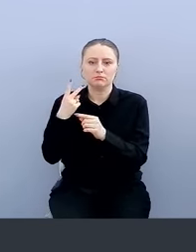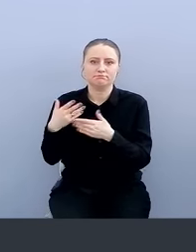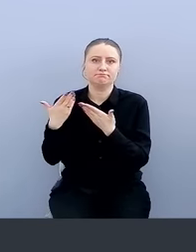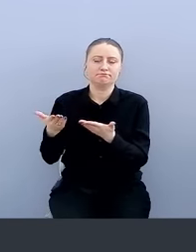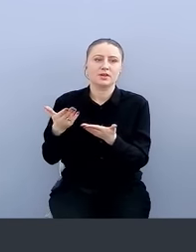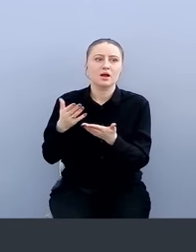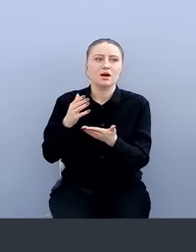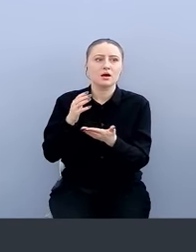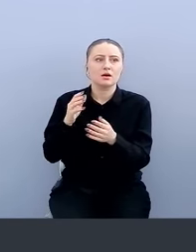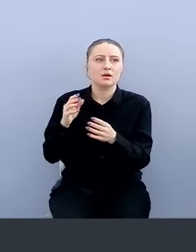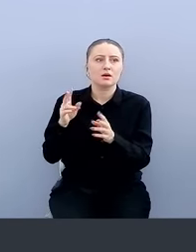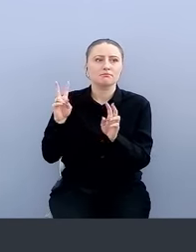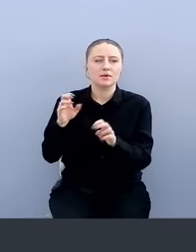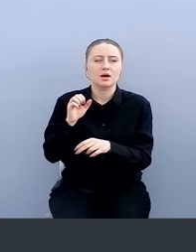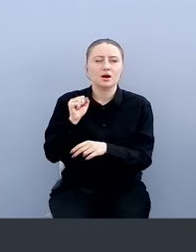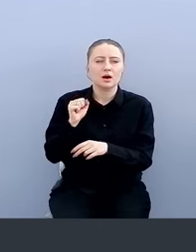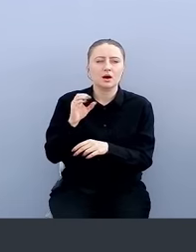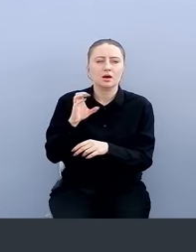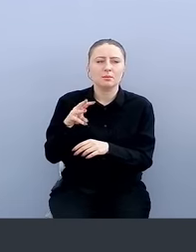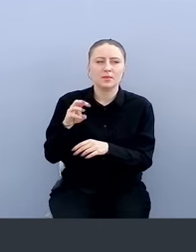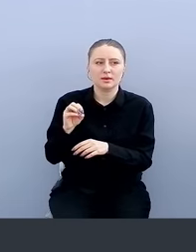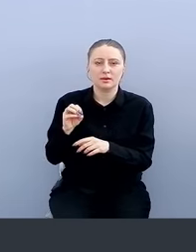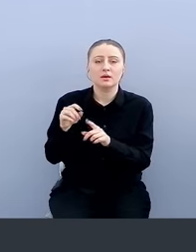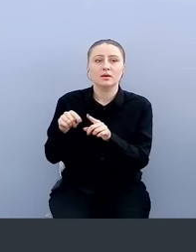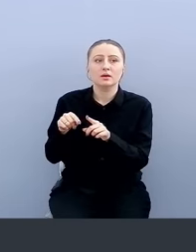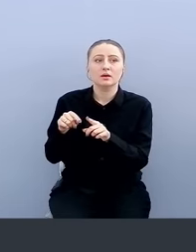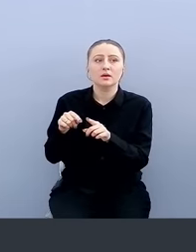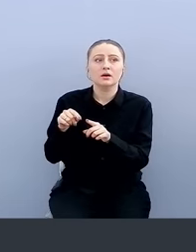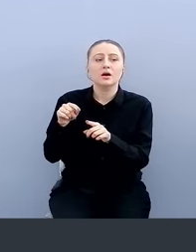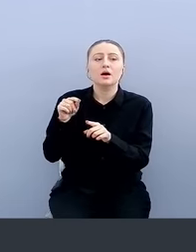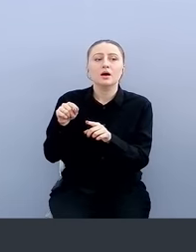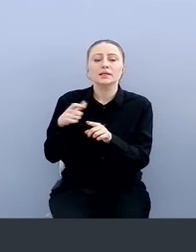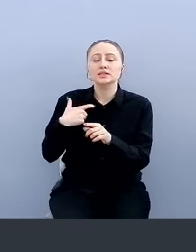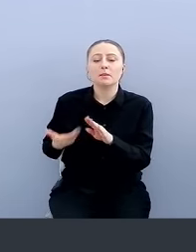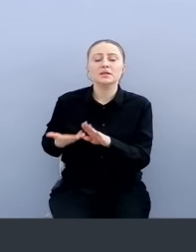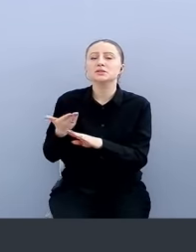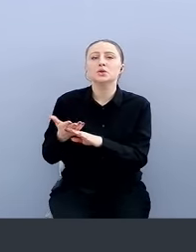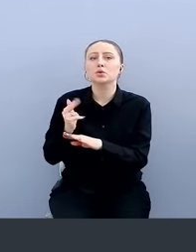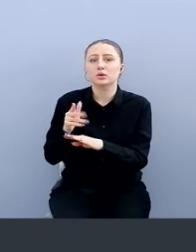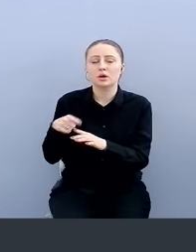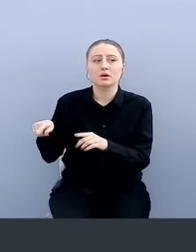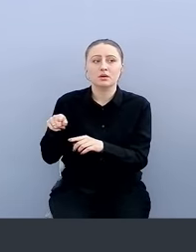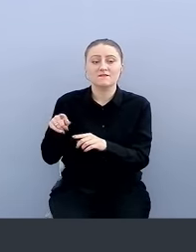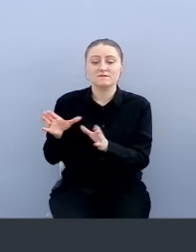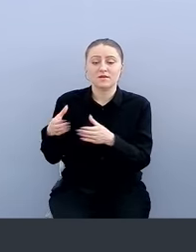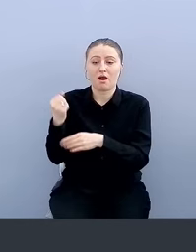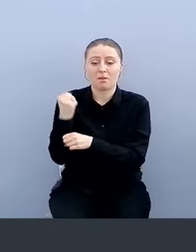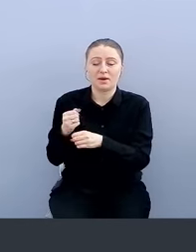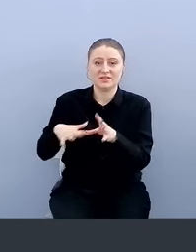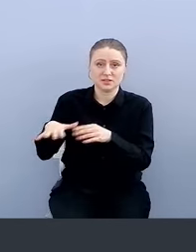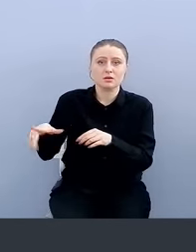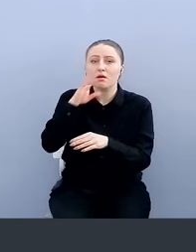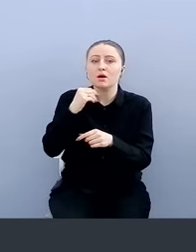Акмы, которую назвала, которая, в принципе, вам может, как они позиционируют в корпоративной среде